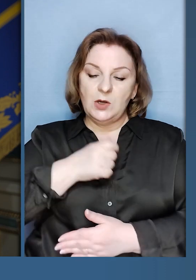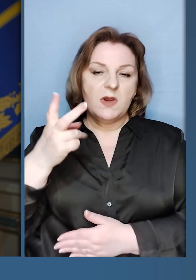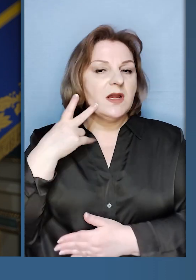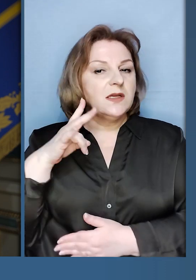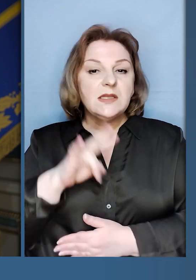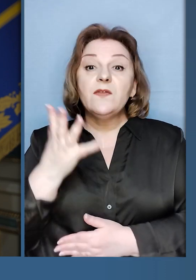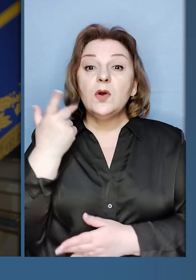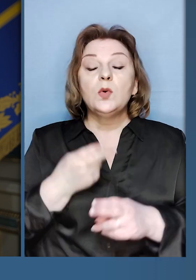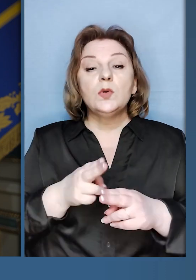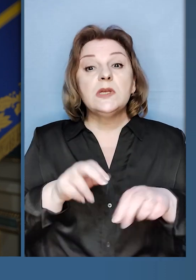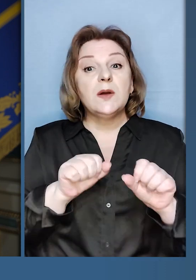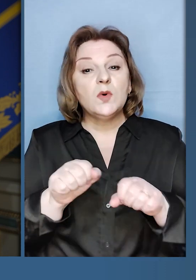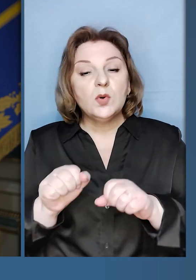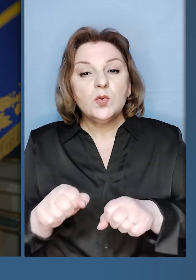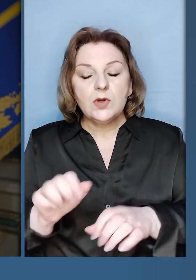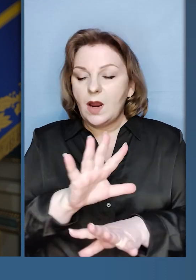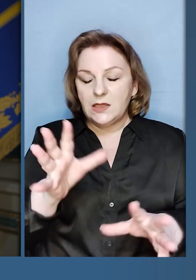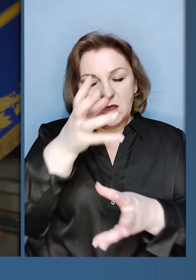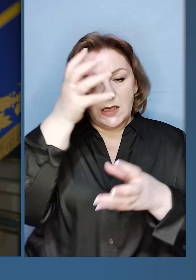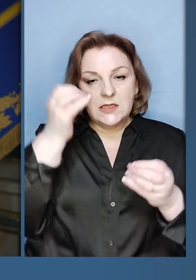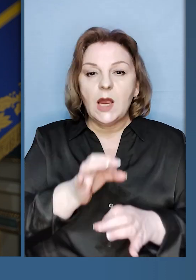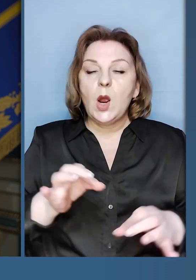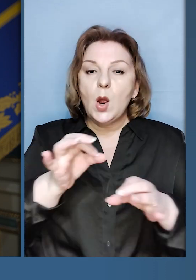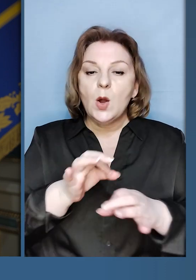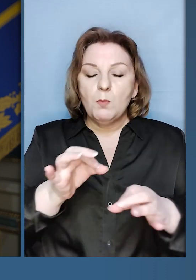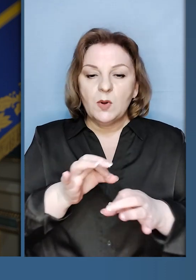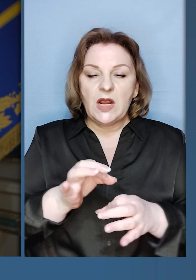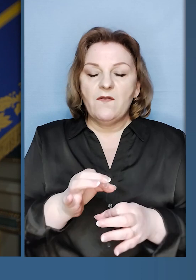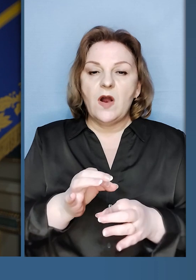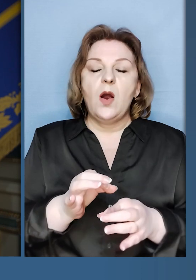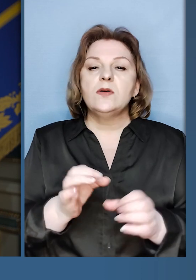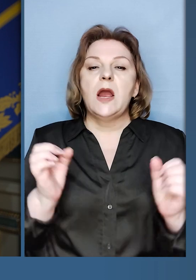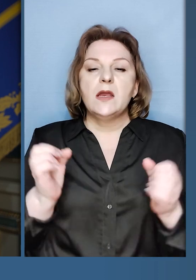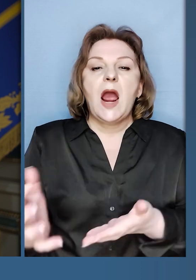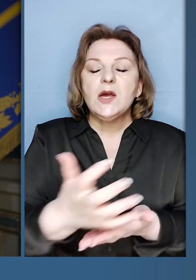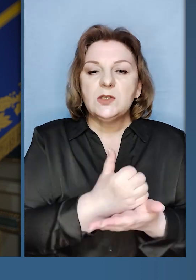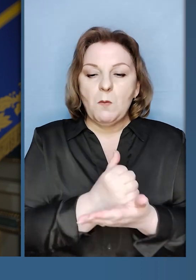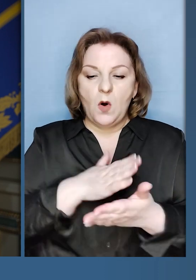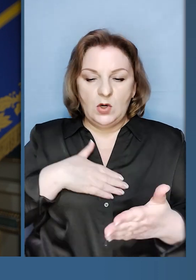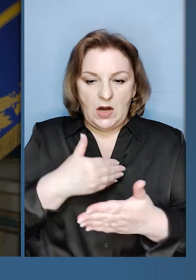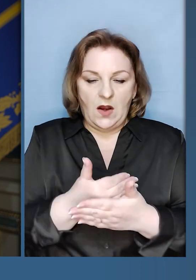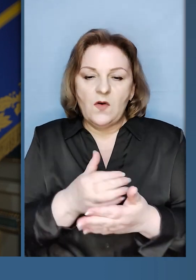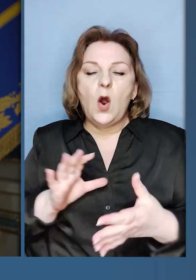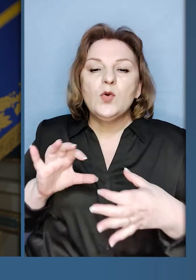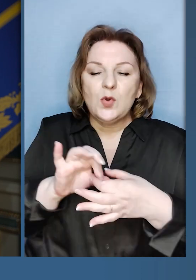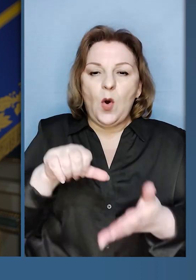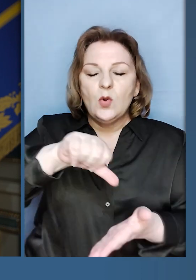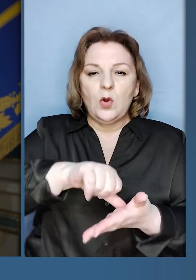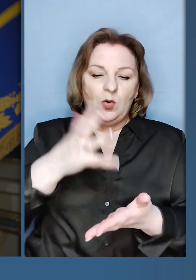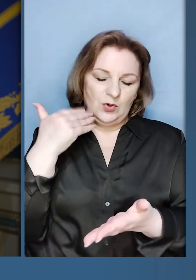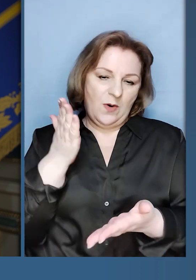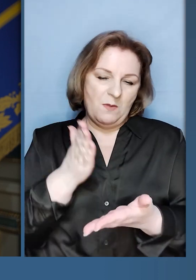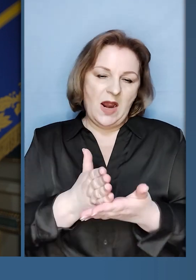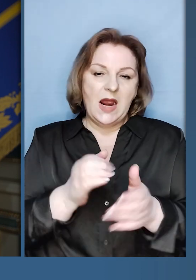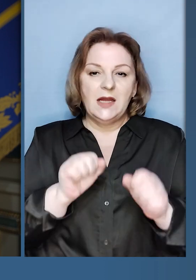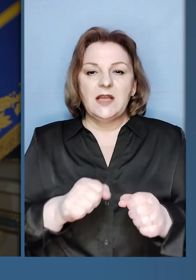наших бійців завжди, коли це можливо. Не забувайте і про збори волонтерів, і долучайтесь, коли маєте